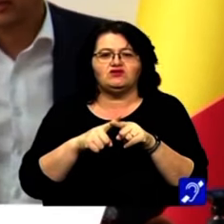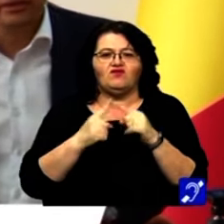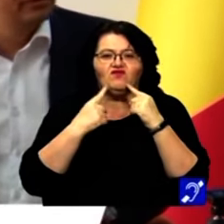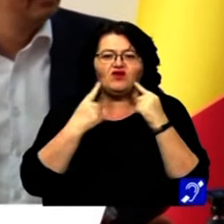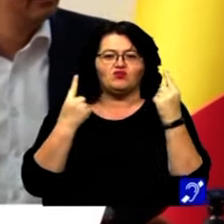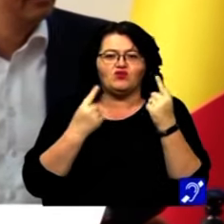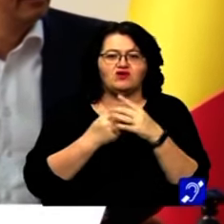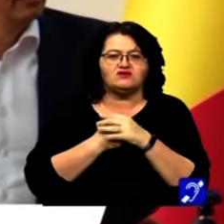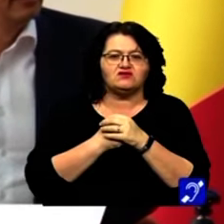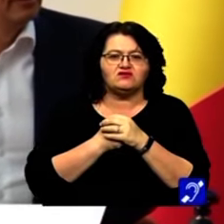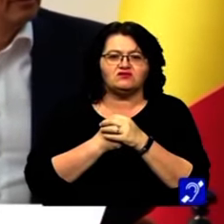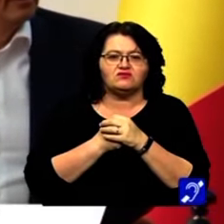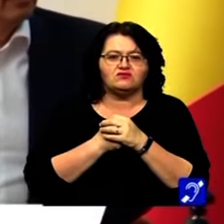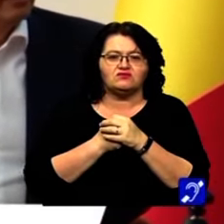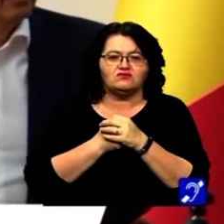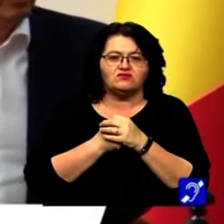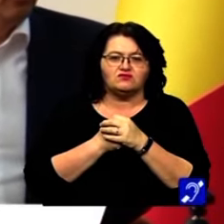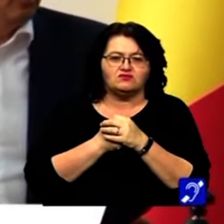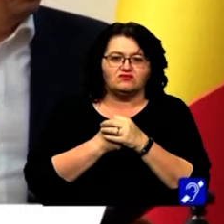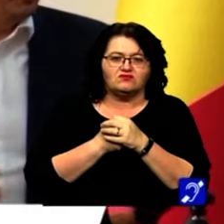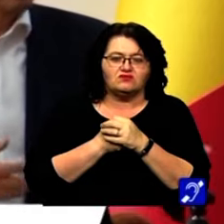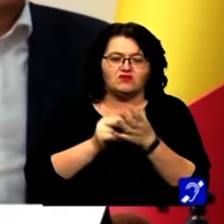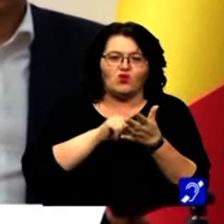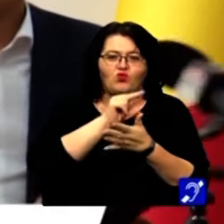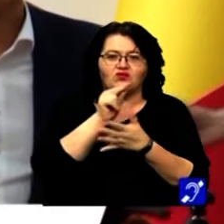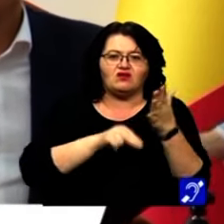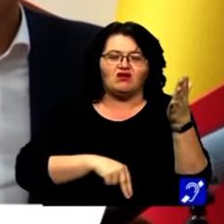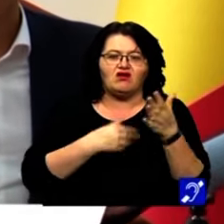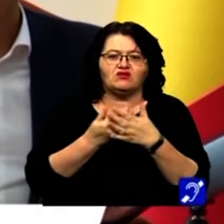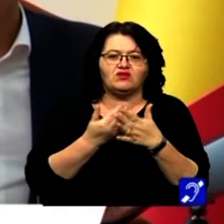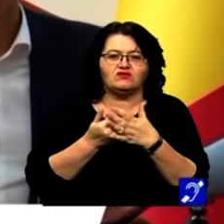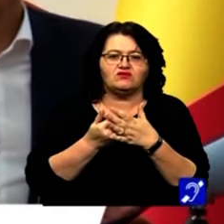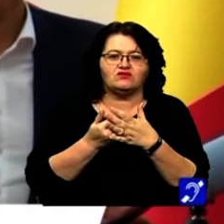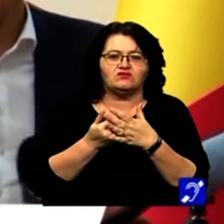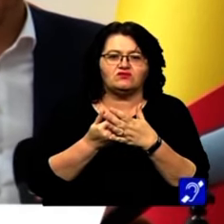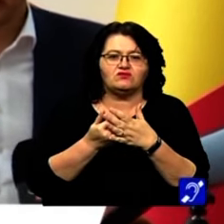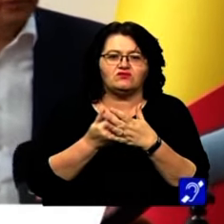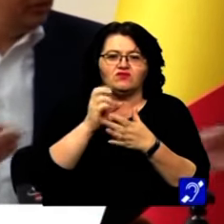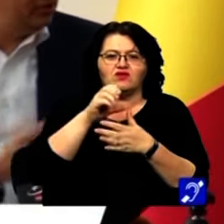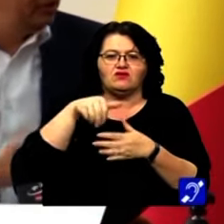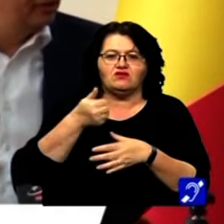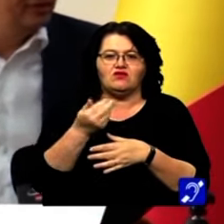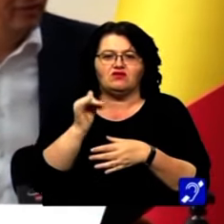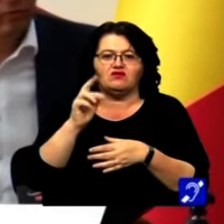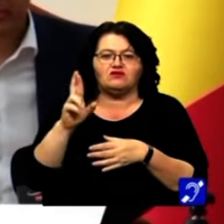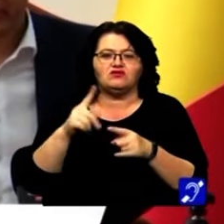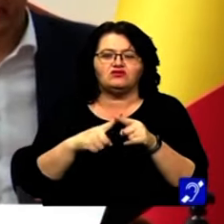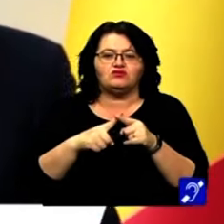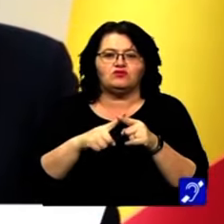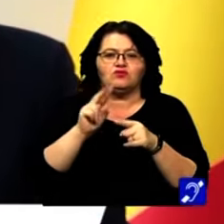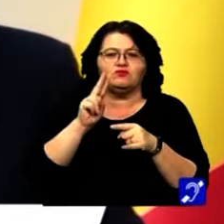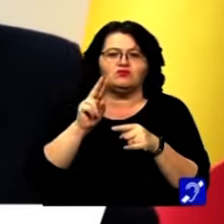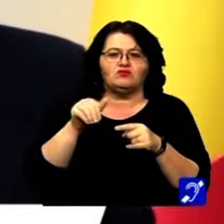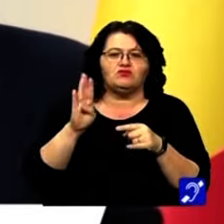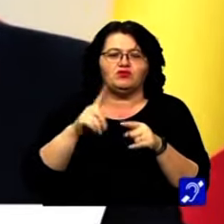contract între CNI-R și UMB,